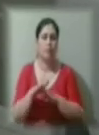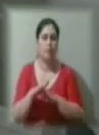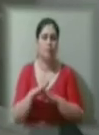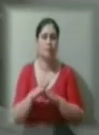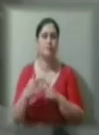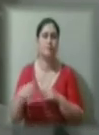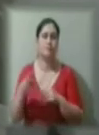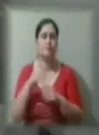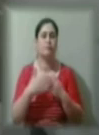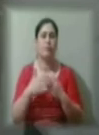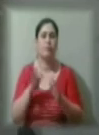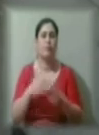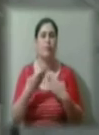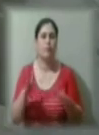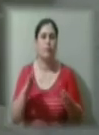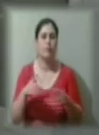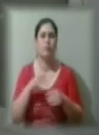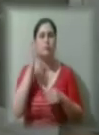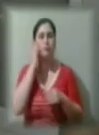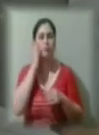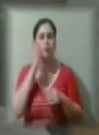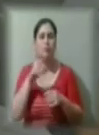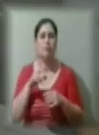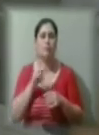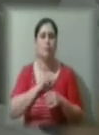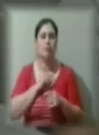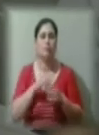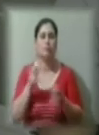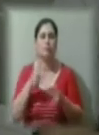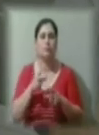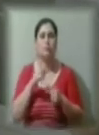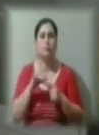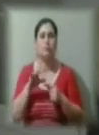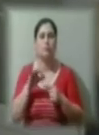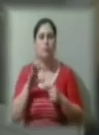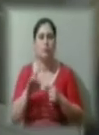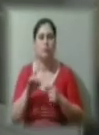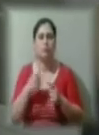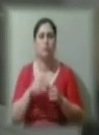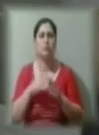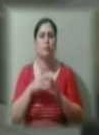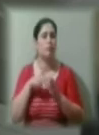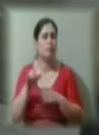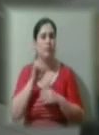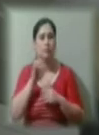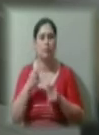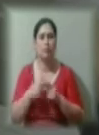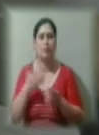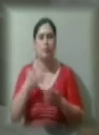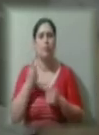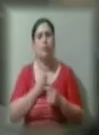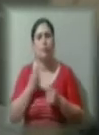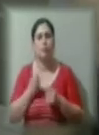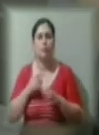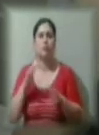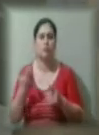відчинені. Спати будуть працівники у спеціальному ізоляторі. Додому не йтимуть. Якщо поодинокі випадки, то бокси і все.